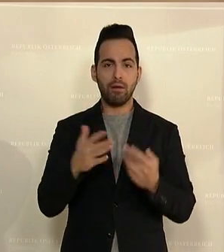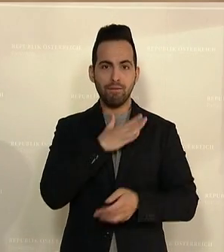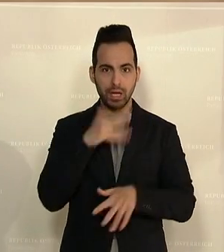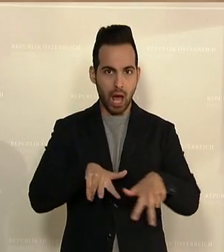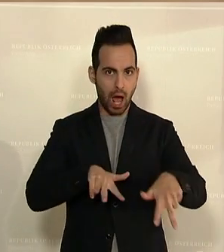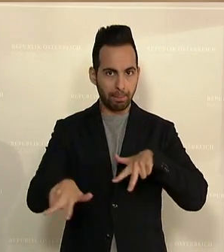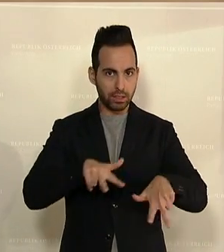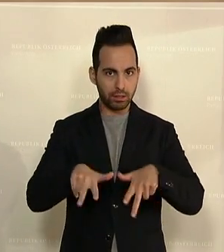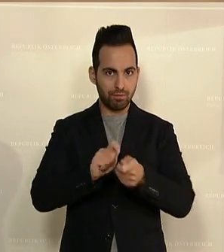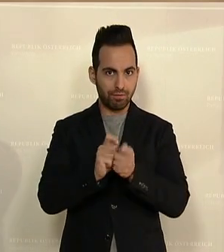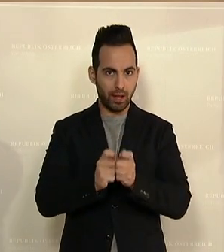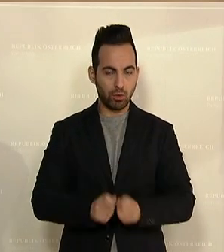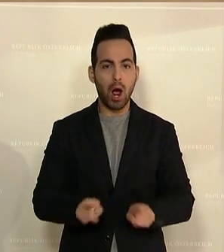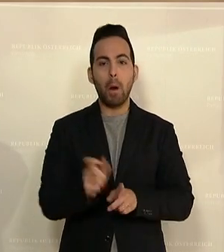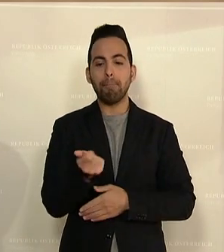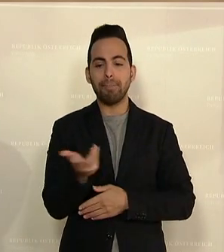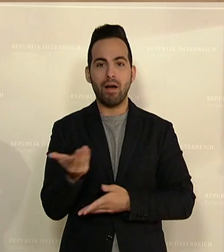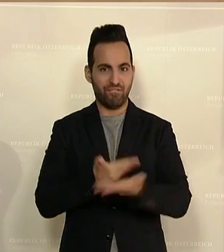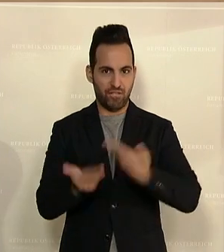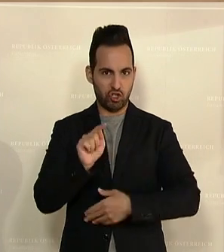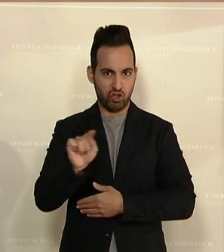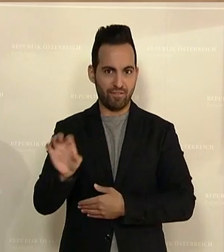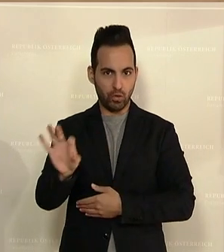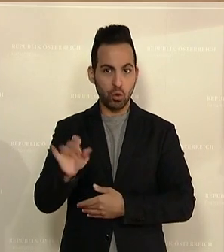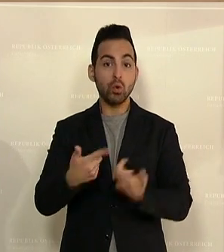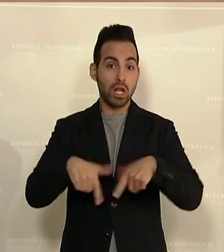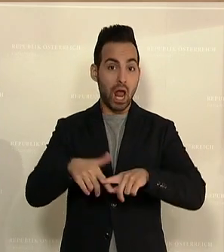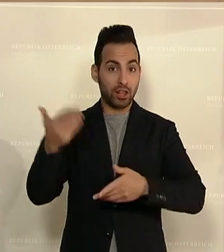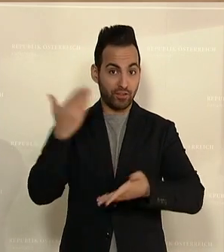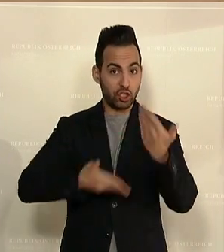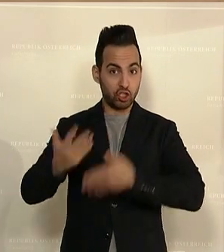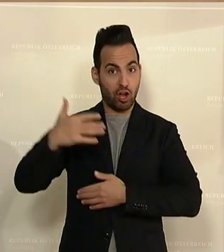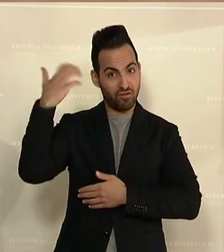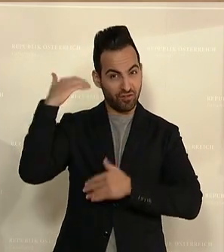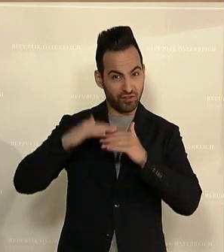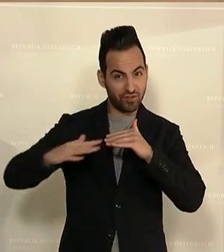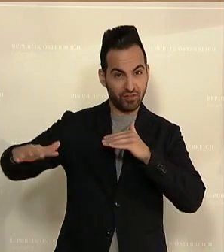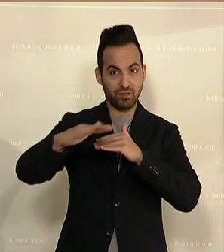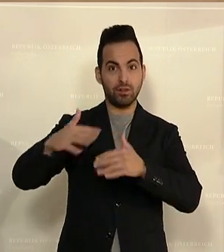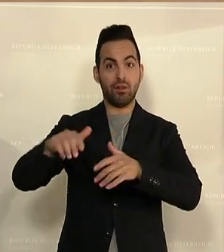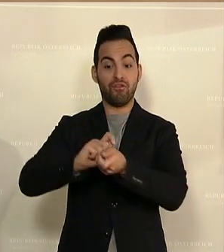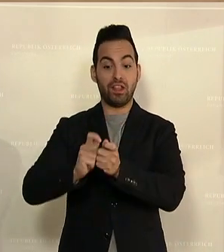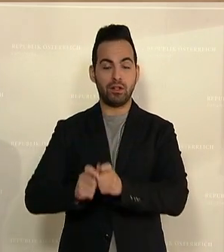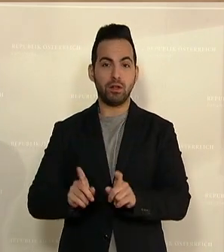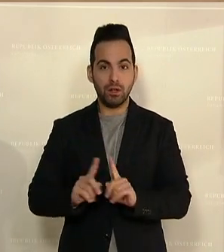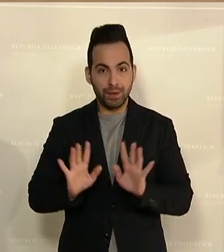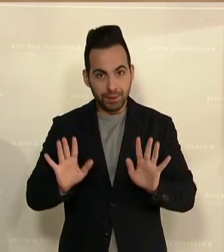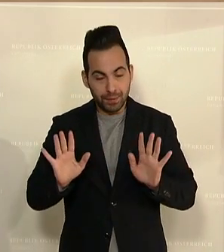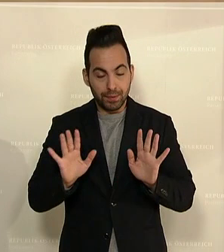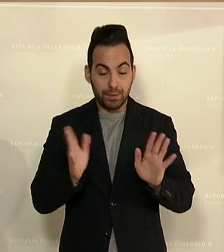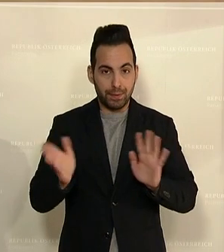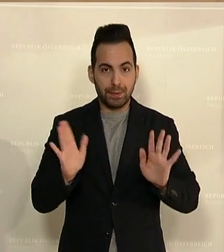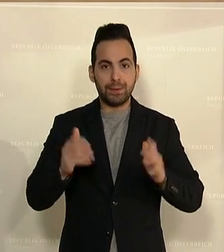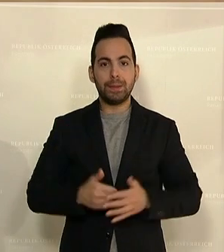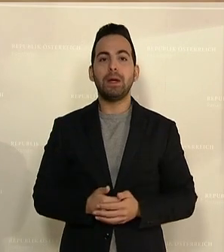Änderungen, natürlich auch wieder einige für die Wirtschaft und für die Landwirtschaft, sollen natürlich dienlich sein, dazu so gut so schlecht.